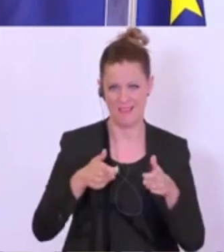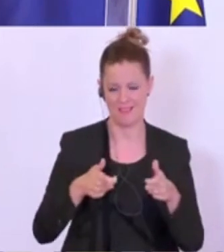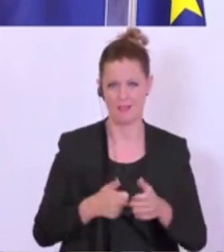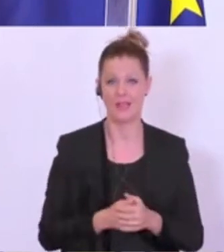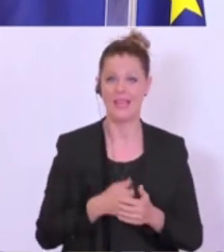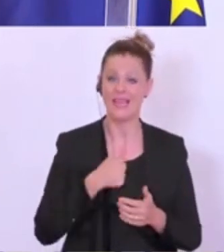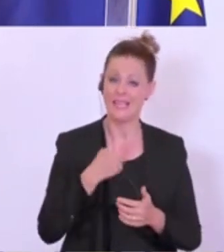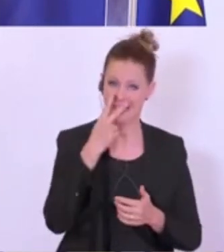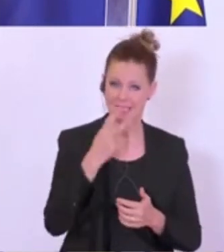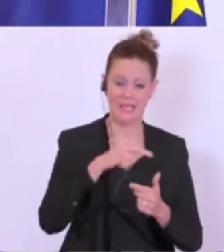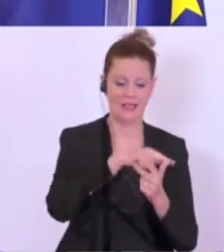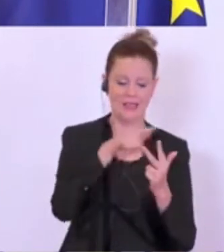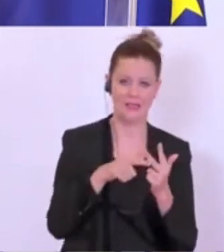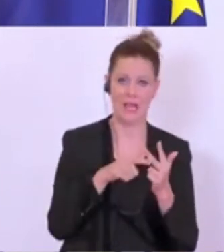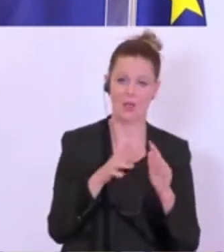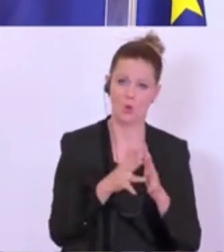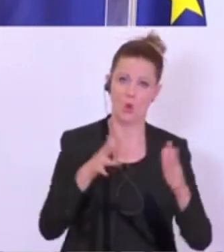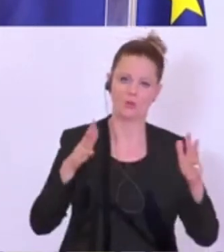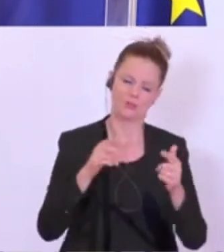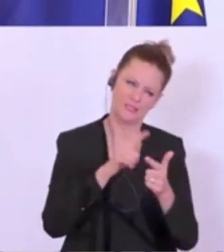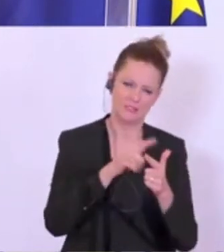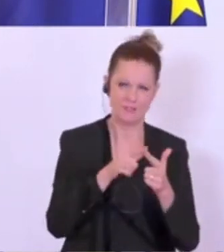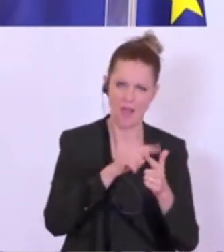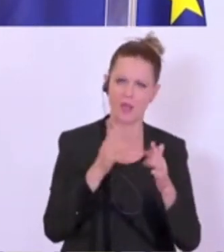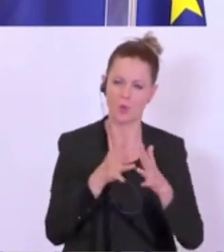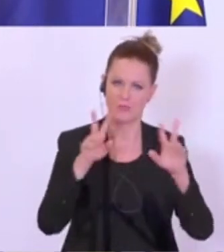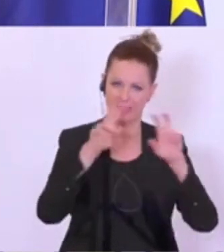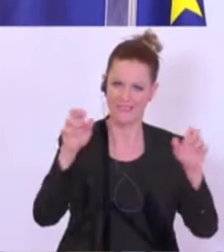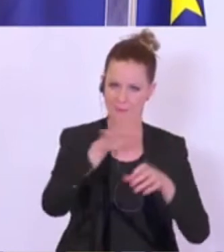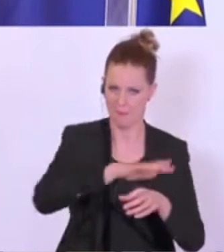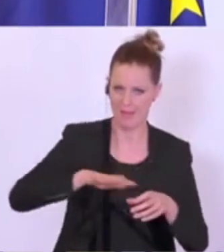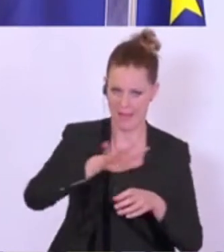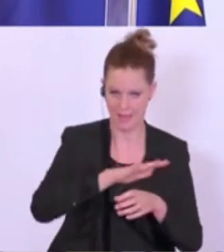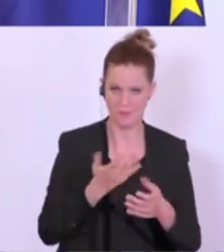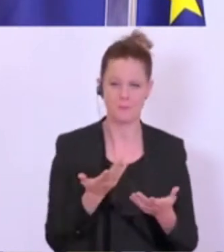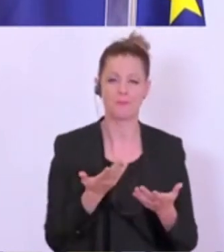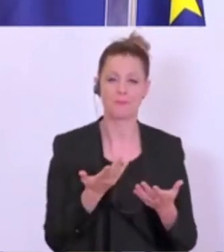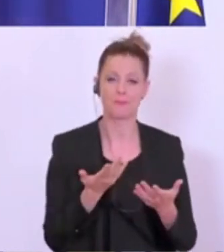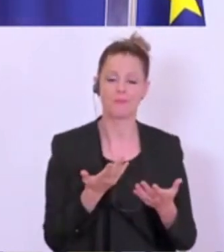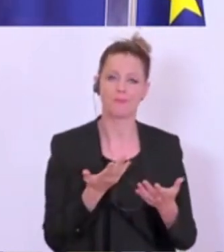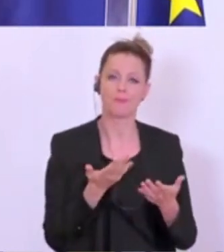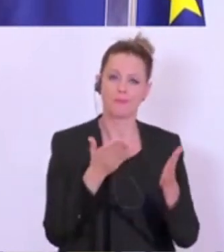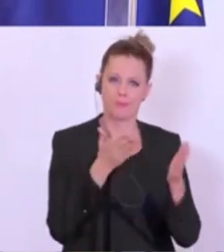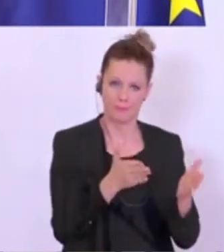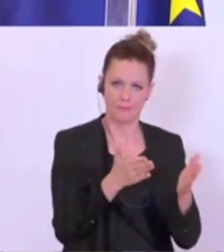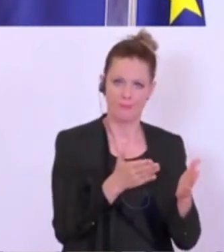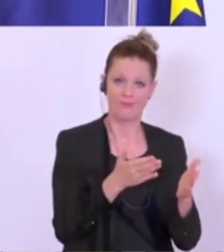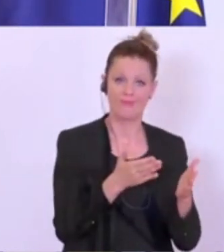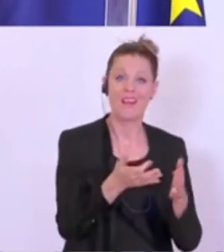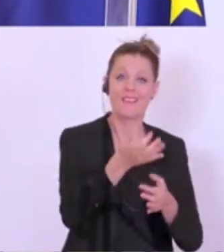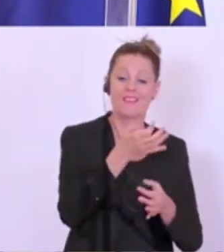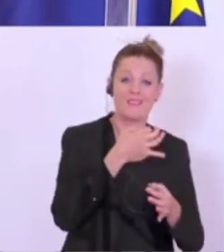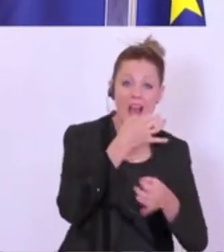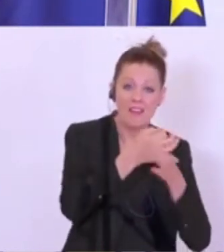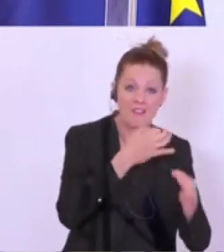drei große Themenbereiche oder zwei ganz große Themenbereiche. Das eine ist der Bereich der Nachfrage, das